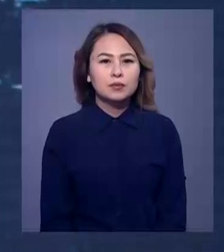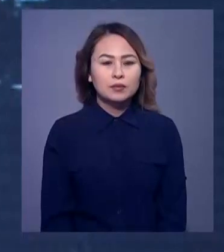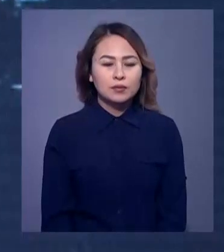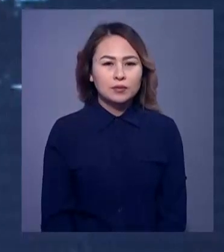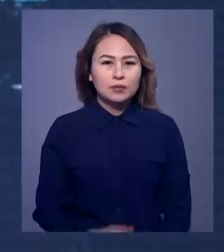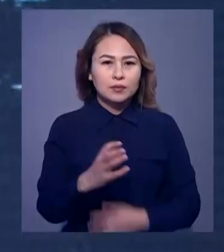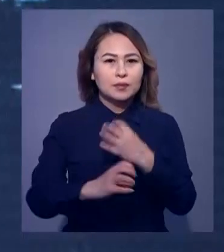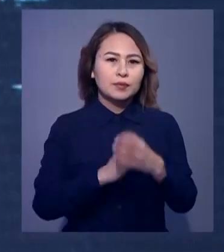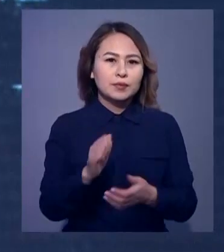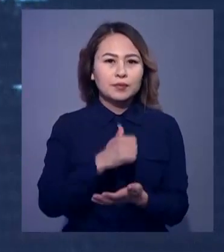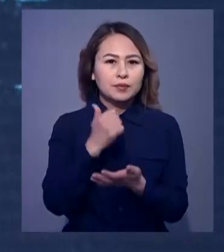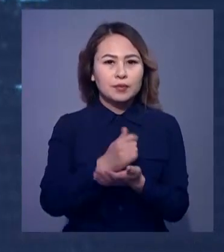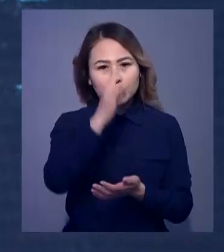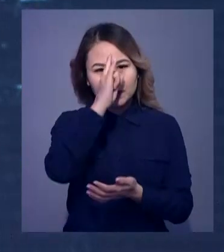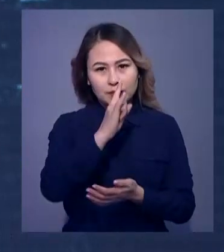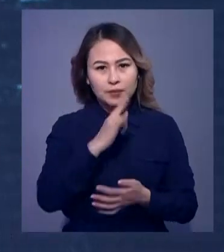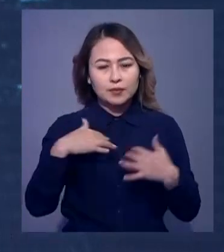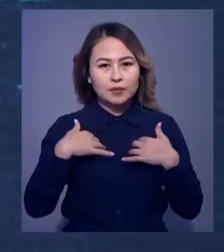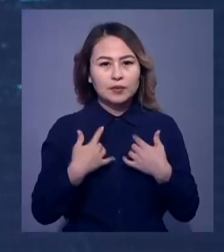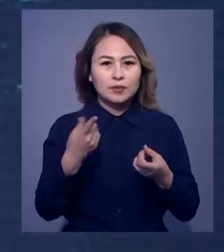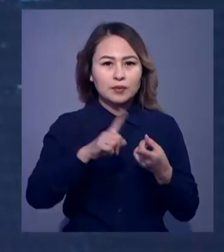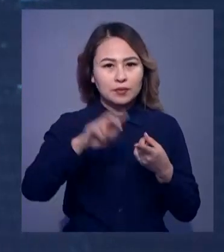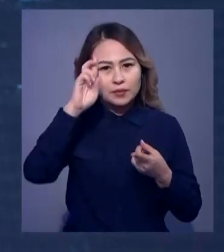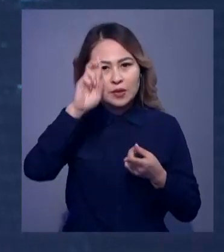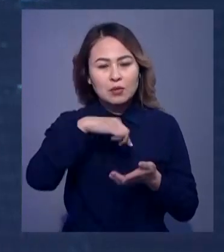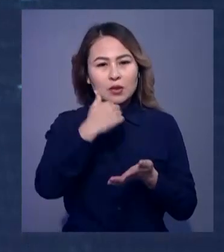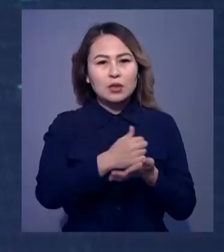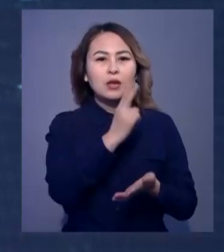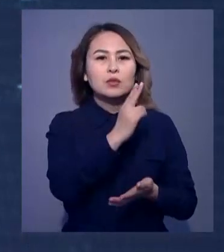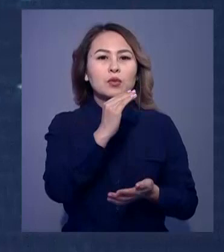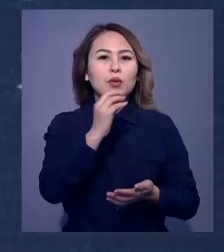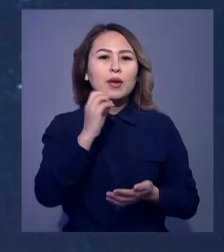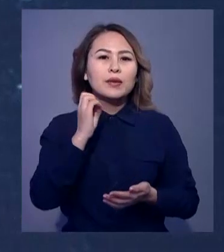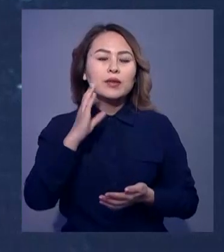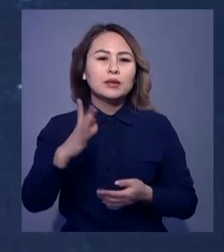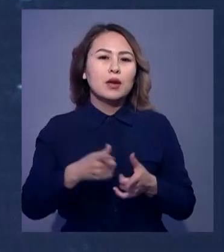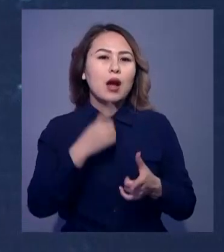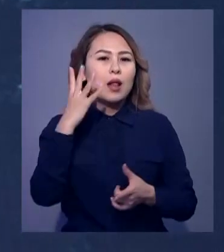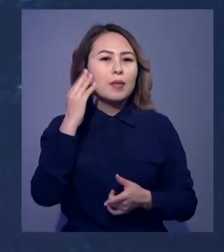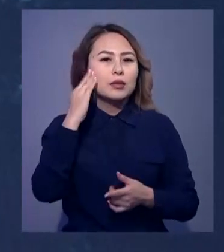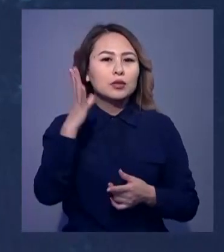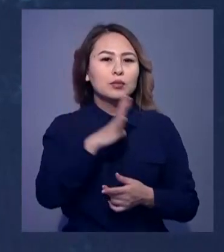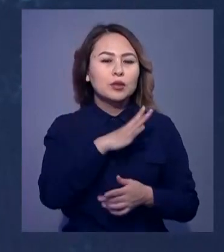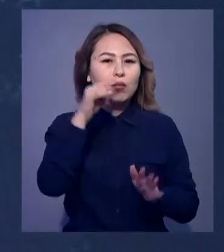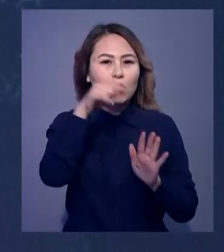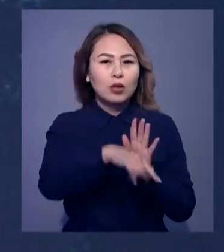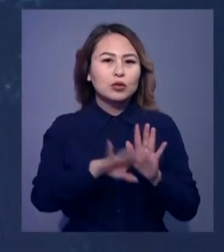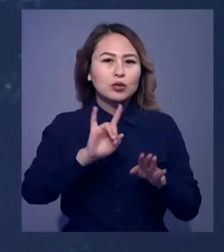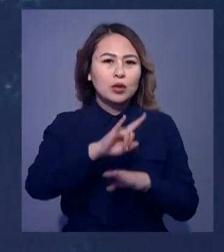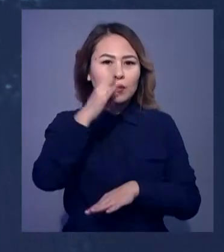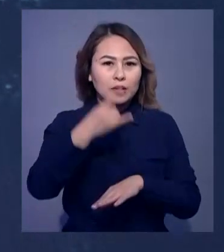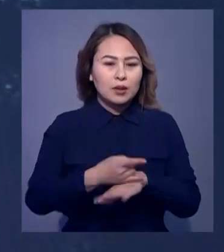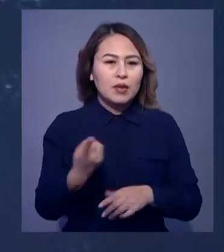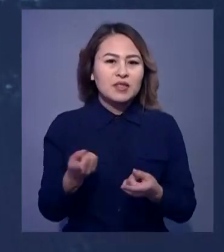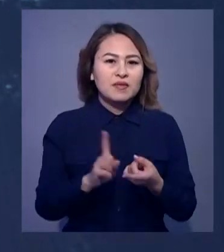Әлем елдерінің башылары Қазақстанның қайғысына ортақтасты. Мемлекет башысы Қасым Жомар Туқаевтың атына Алматы түбінде болған